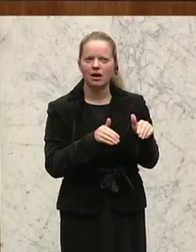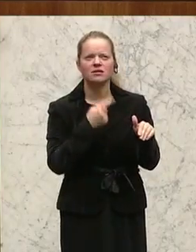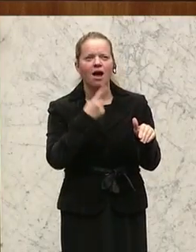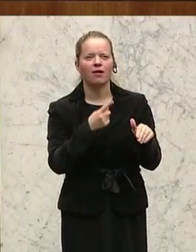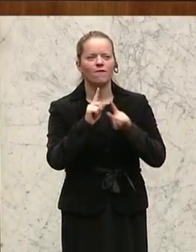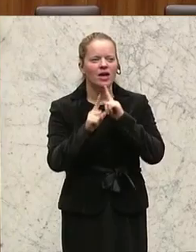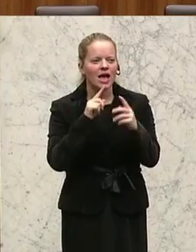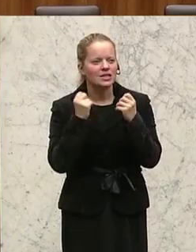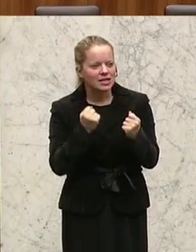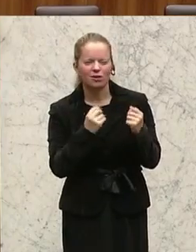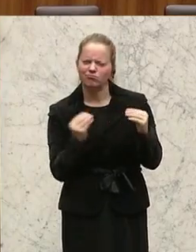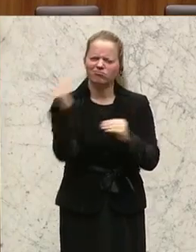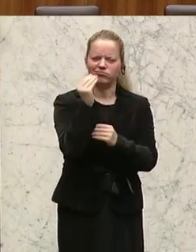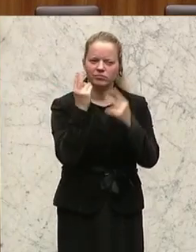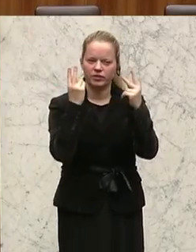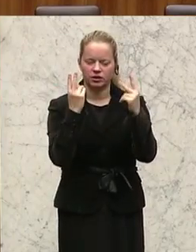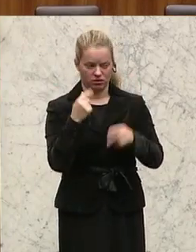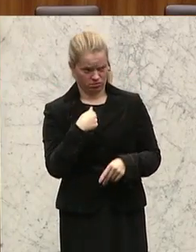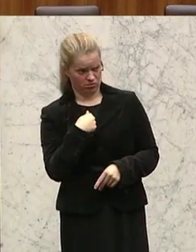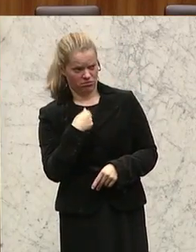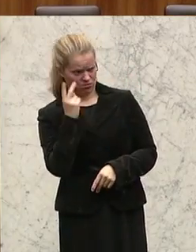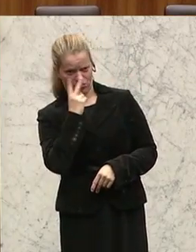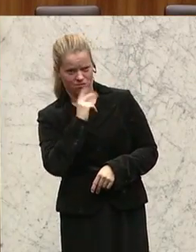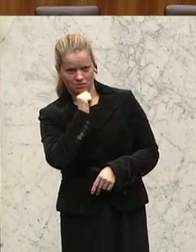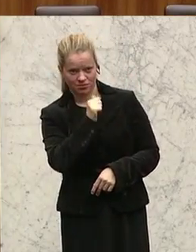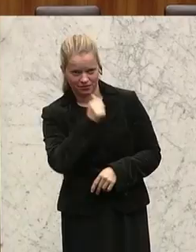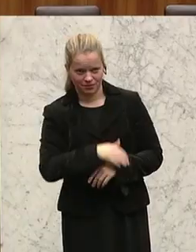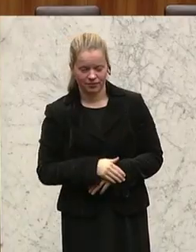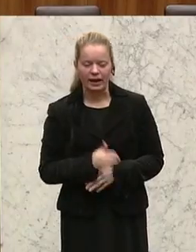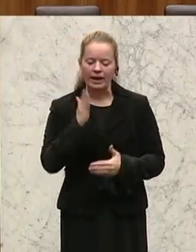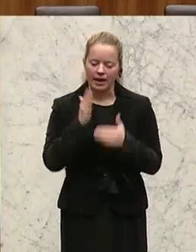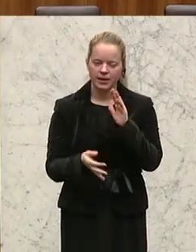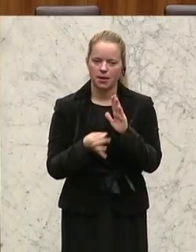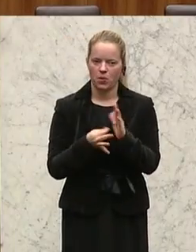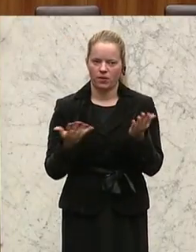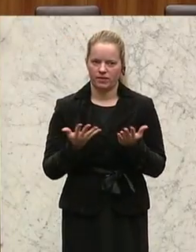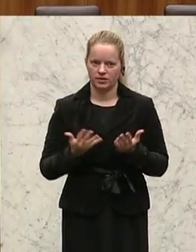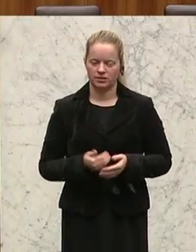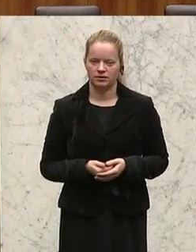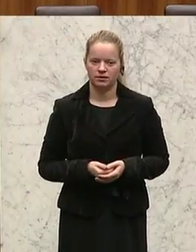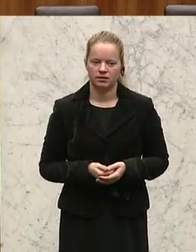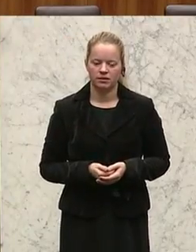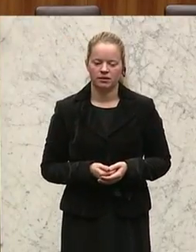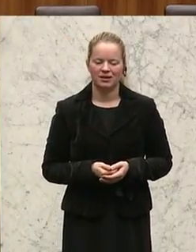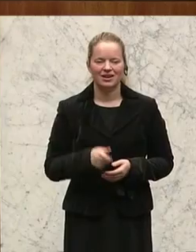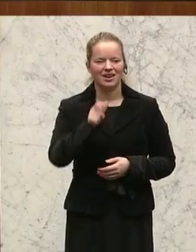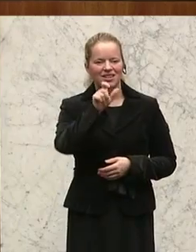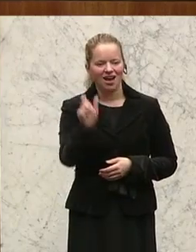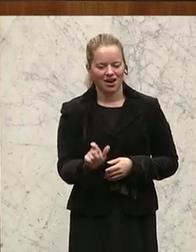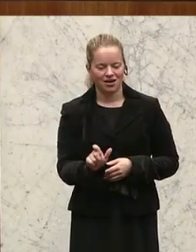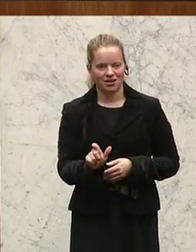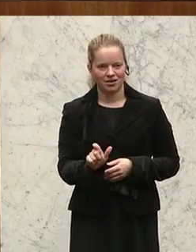oben auf seine Agenda hingeschrieben hat, kein Verständnis. Und ich komme zum letzten Punkt. Da geht es darum, dass Italien im